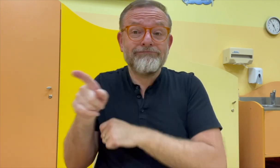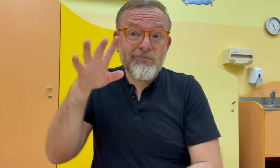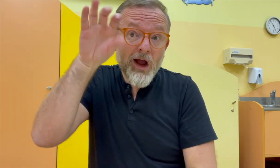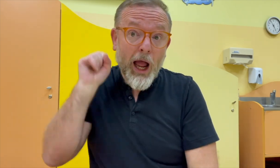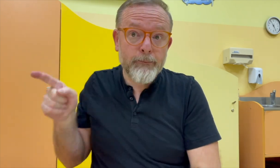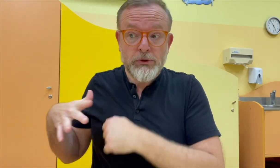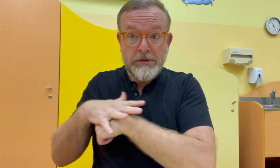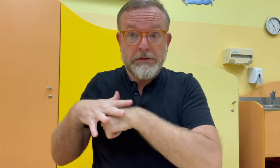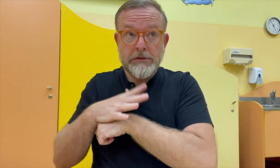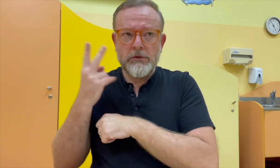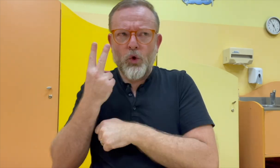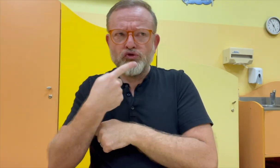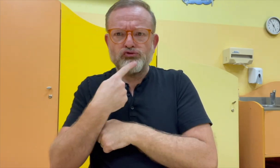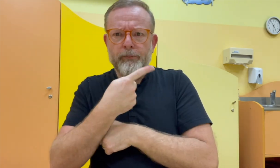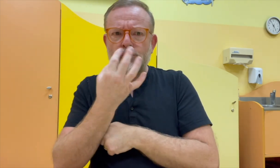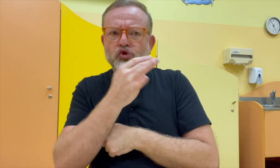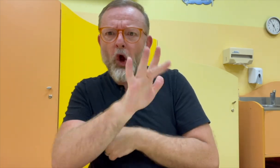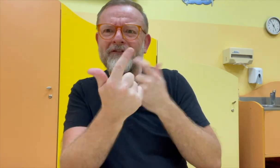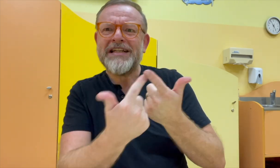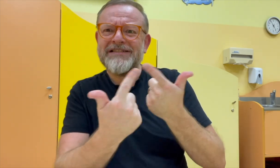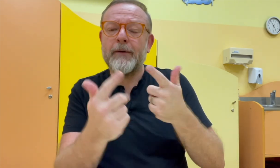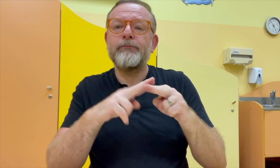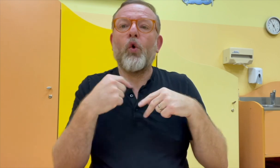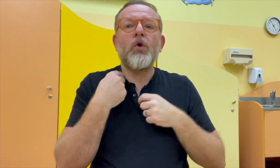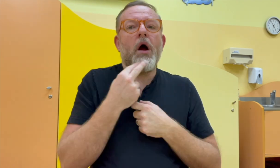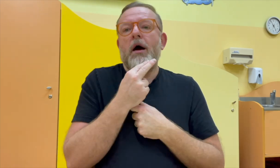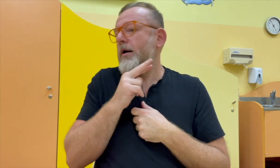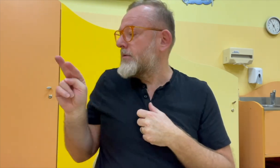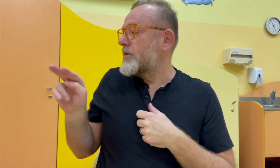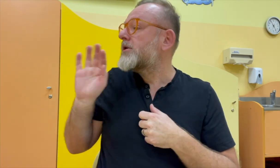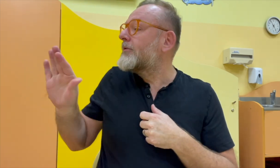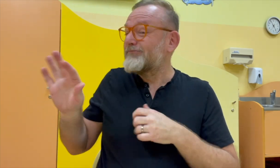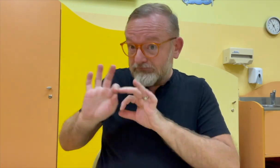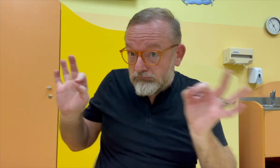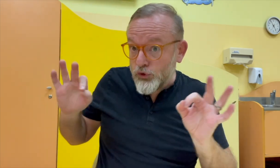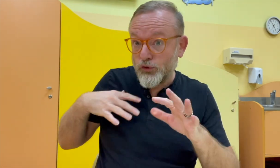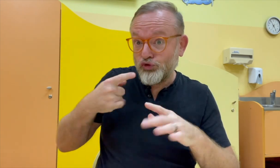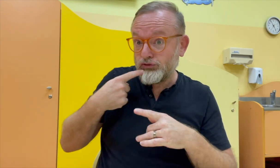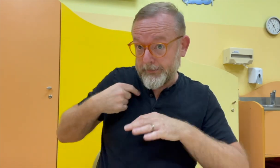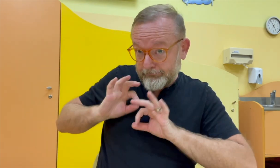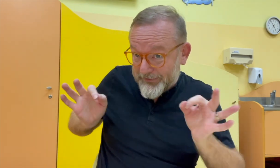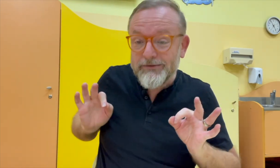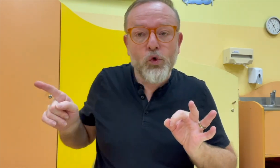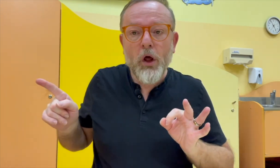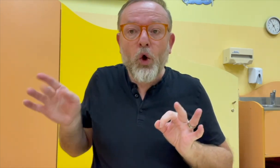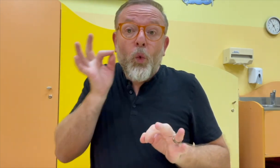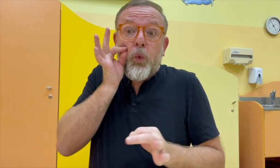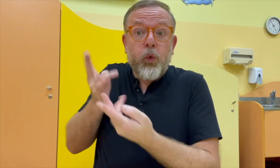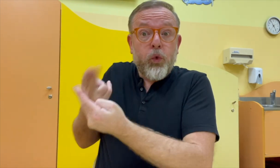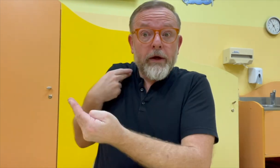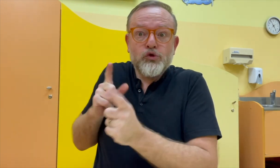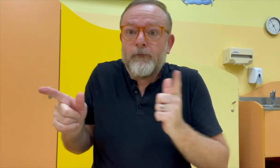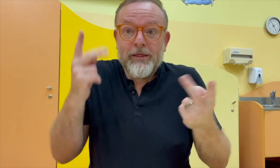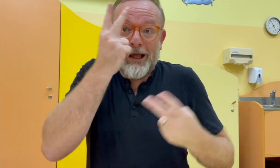A už je to samozřejmě, může být nějaká třecí plocha. Protože slyšící pedagog neví, jestli to bylo v pořádku,